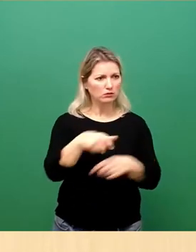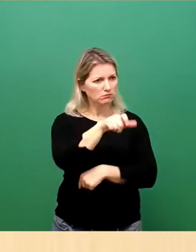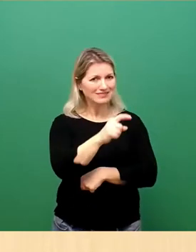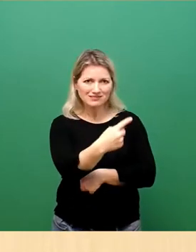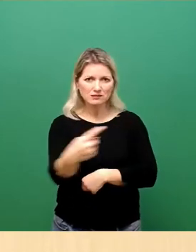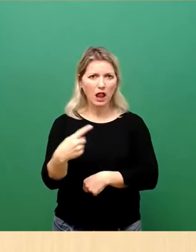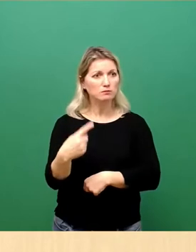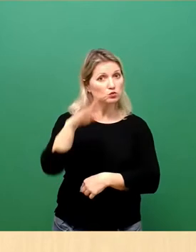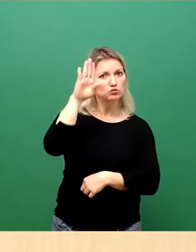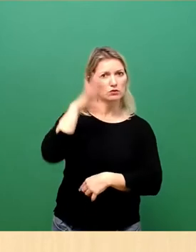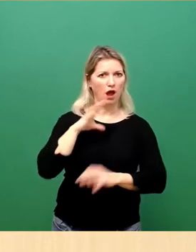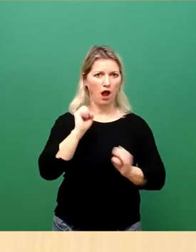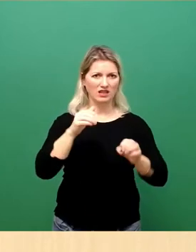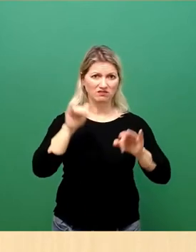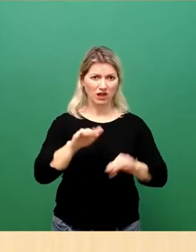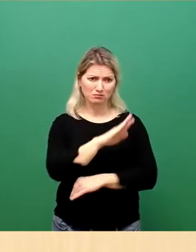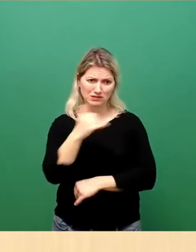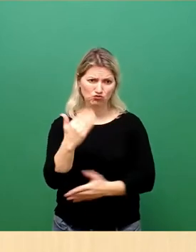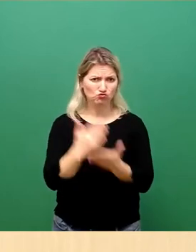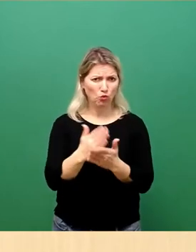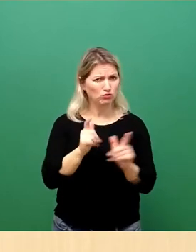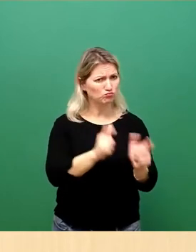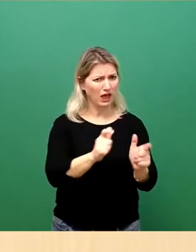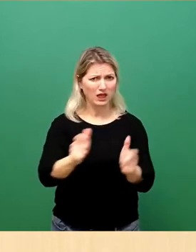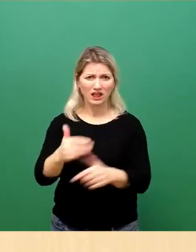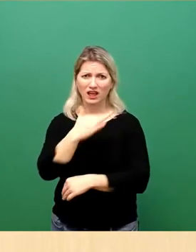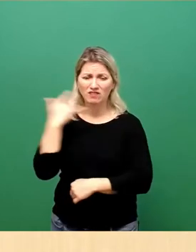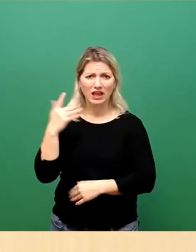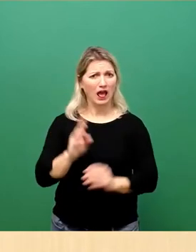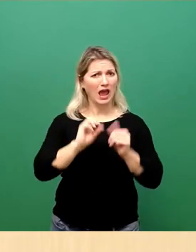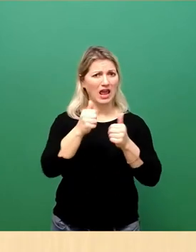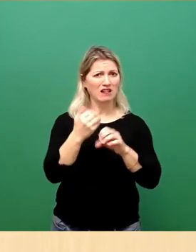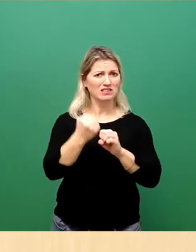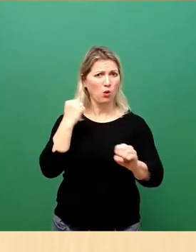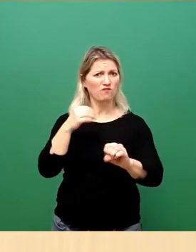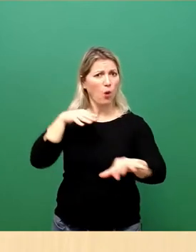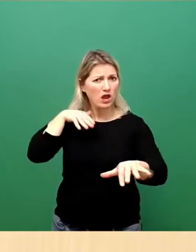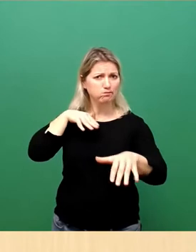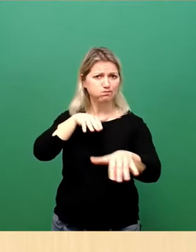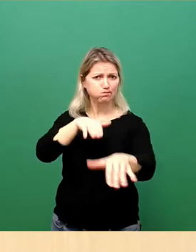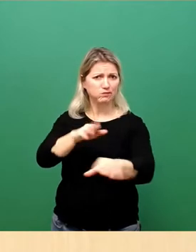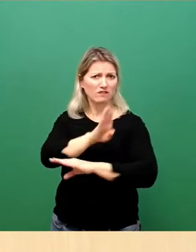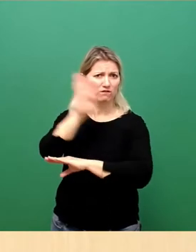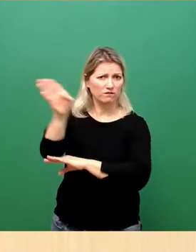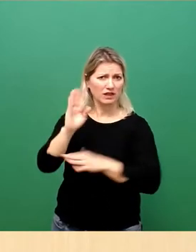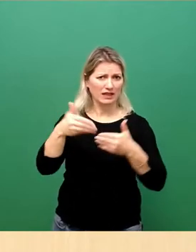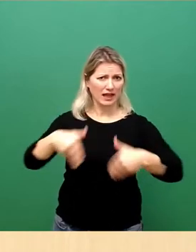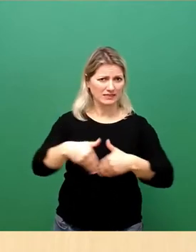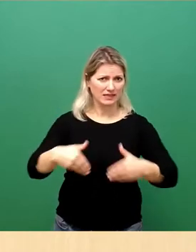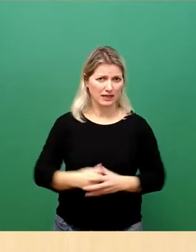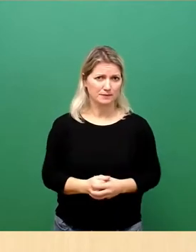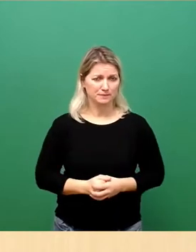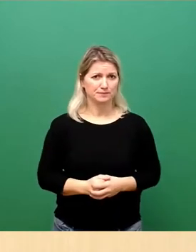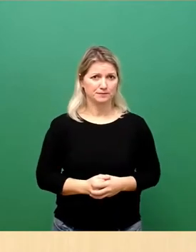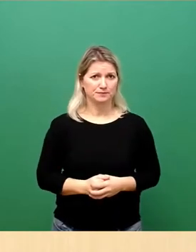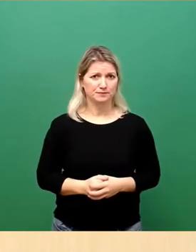zahlreiche Spenden getätigt und Hilfskonvois auf dem Weg an die Grenzen. An dieser Stelle, im